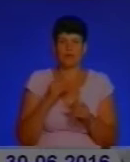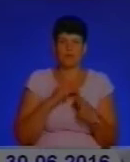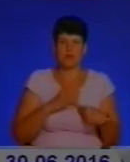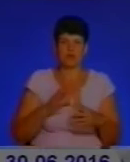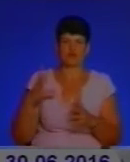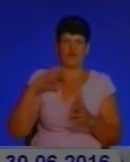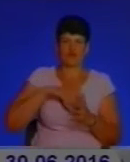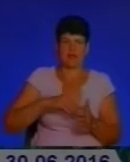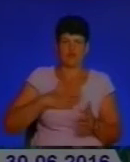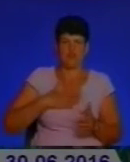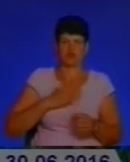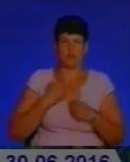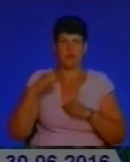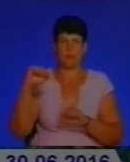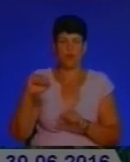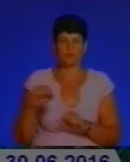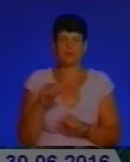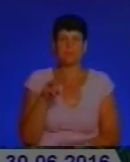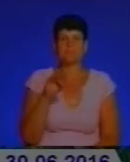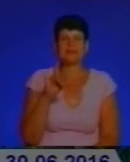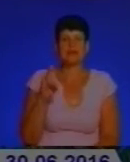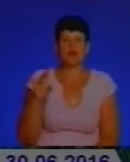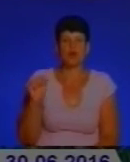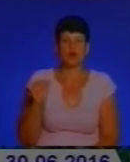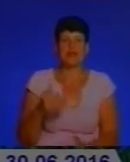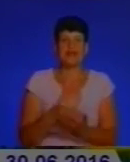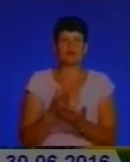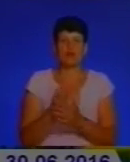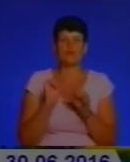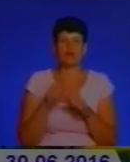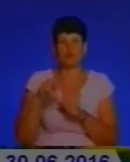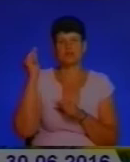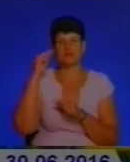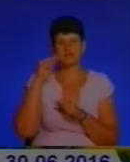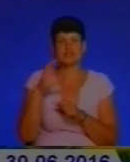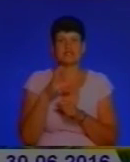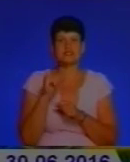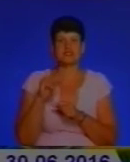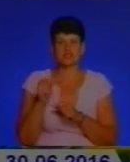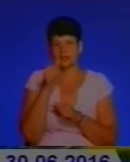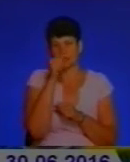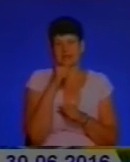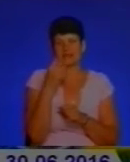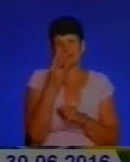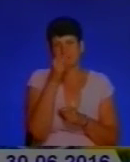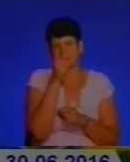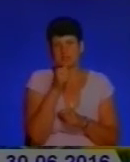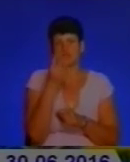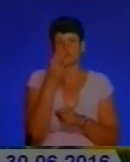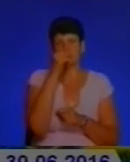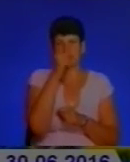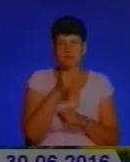і в нашу перемогу. Мінерологію і патрографію ми можемо вивчати навіть починаючи від січня, тобто це десь три місяці, чотири